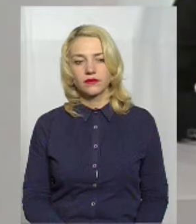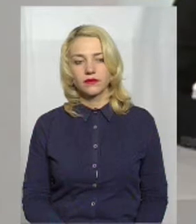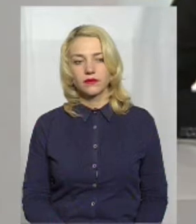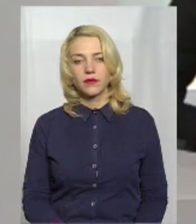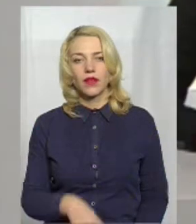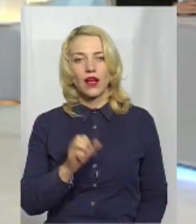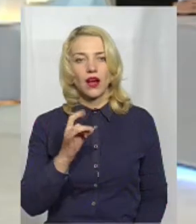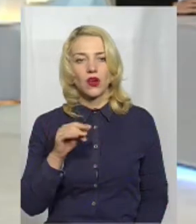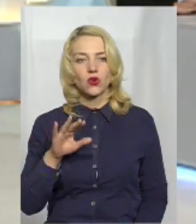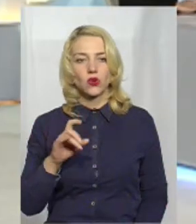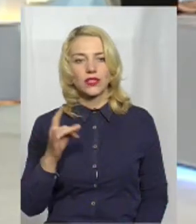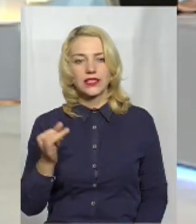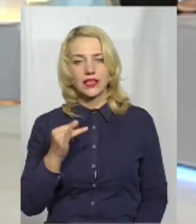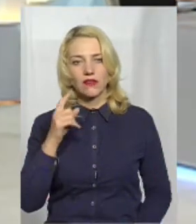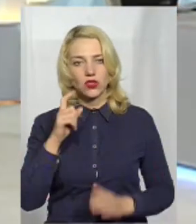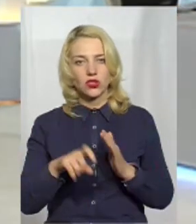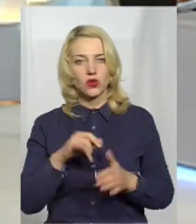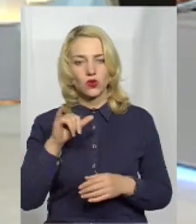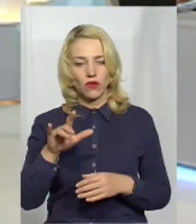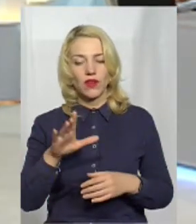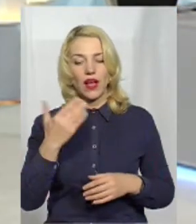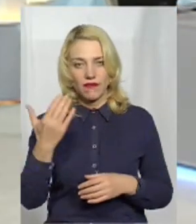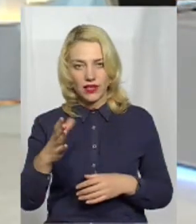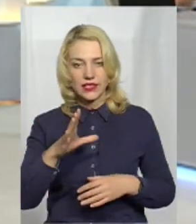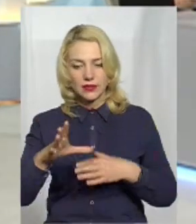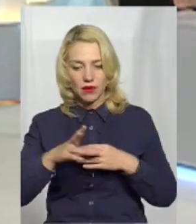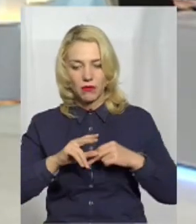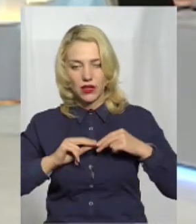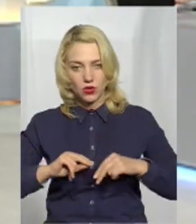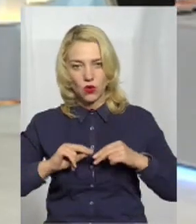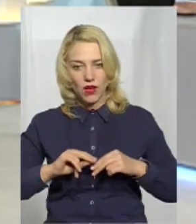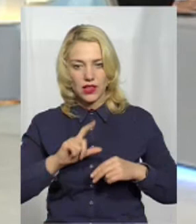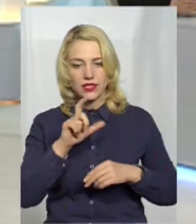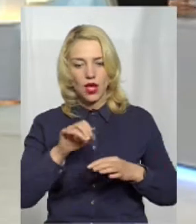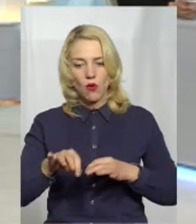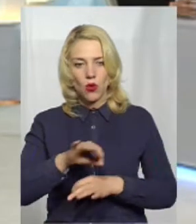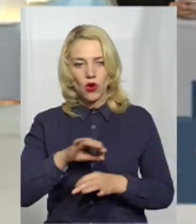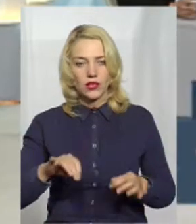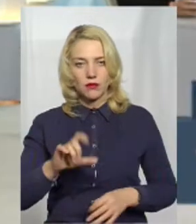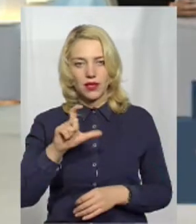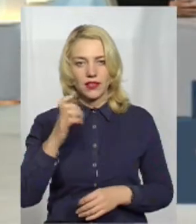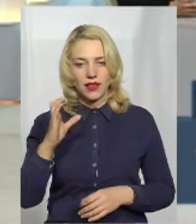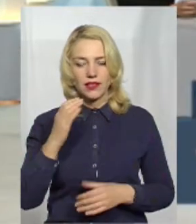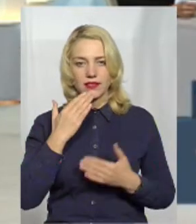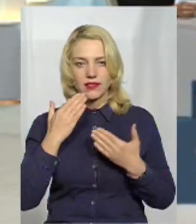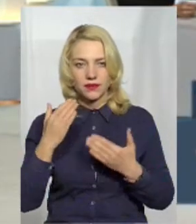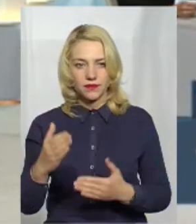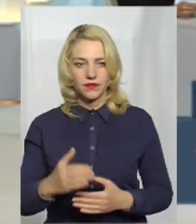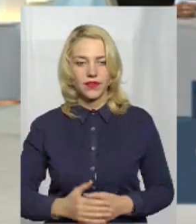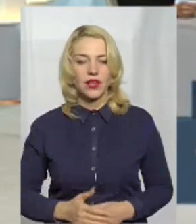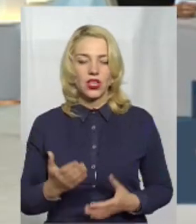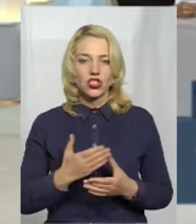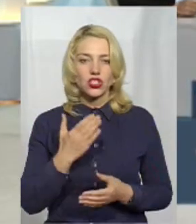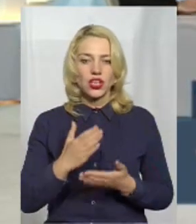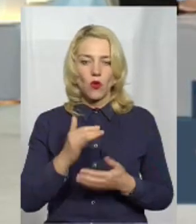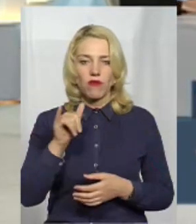Артури, цікаво у вас дізнатися. А ви вже співпрацювали з проєктами саме з ЄС. Чи є у вас такий досвід? Так,